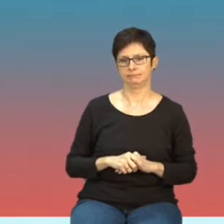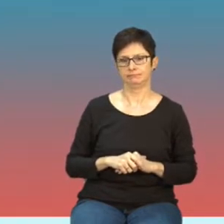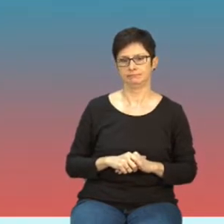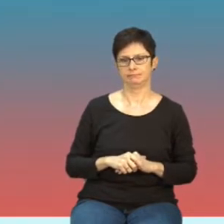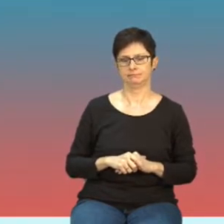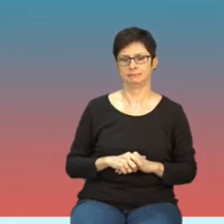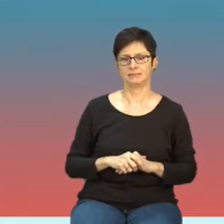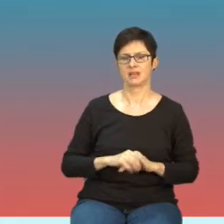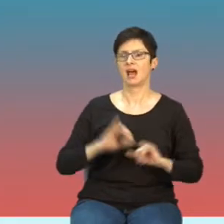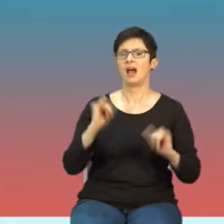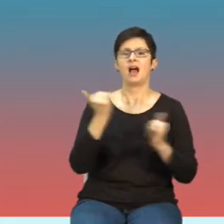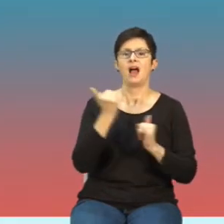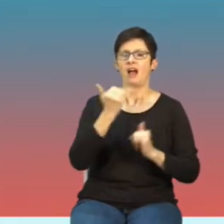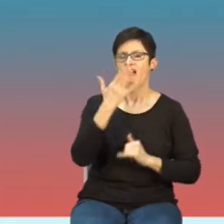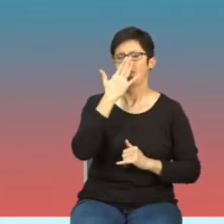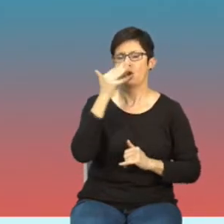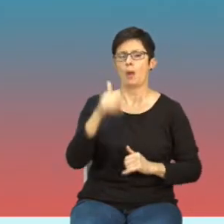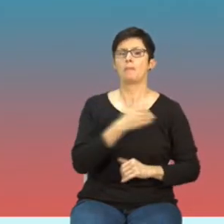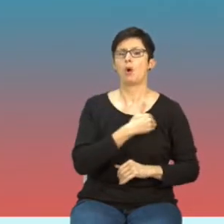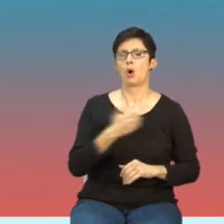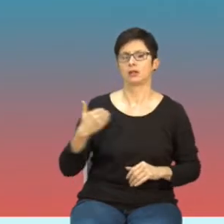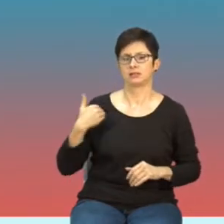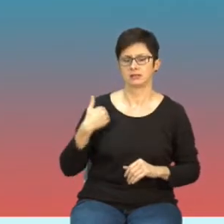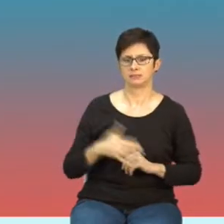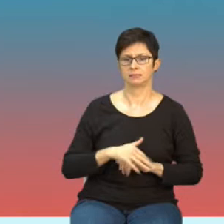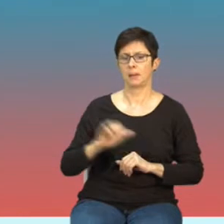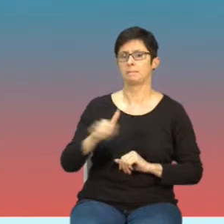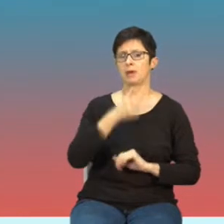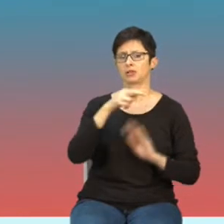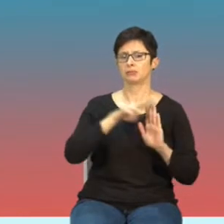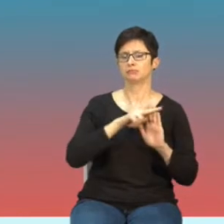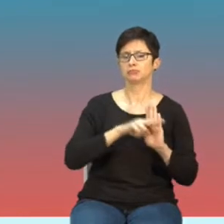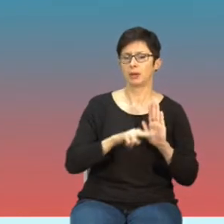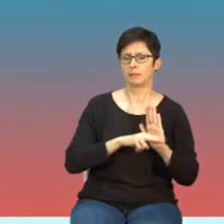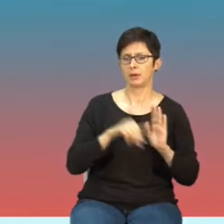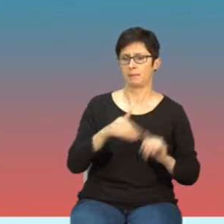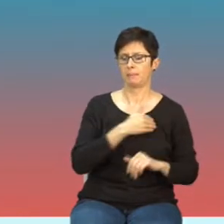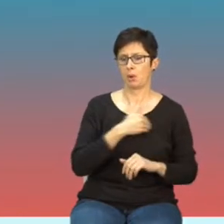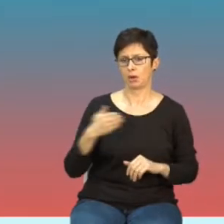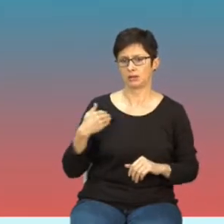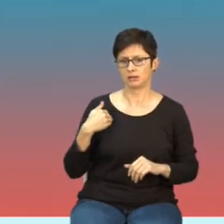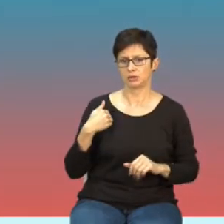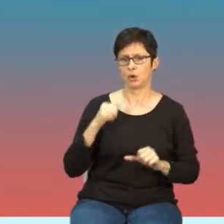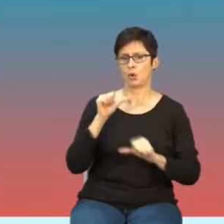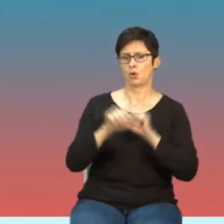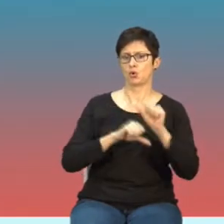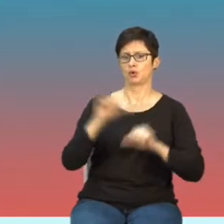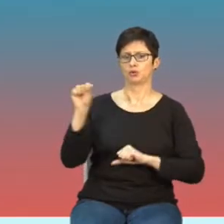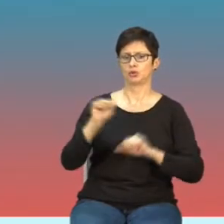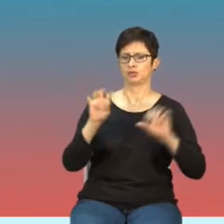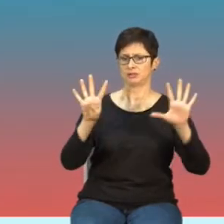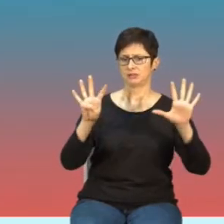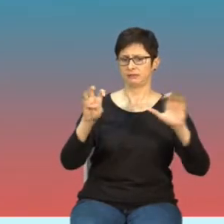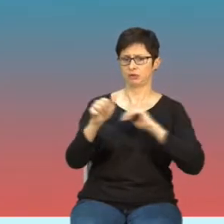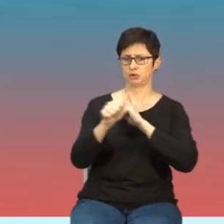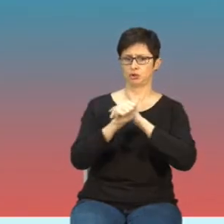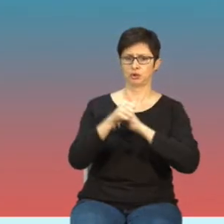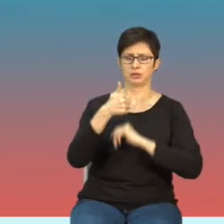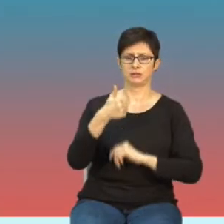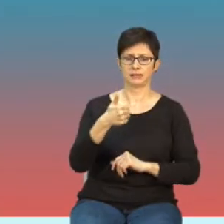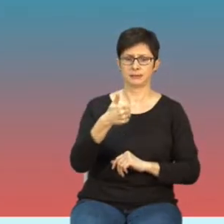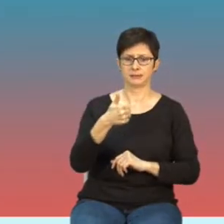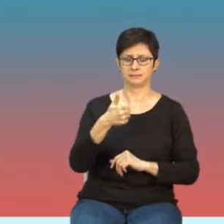Jak to właśnie wyglądało w Polsce? Pierwszy standard polski pochodzi z 61 roku i